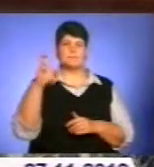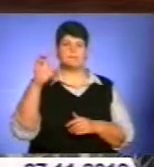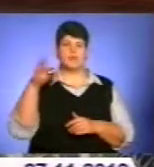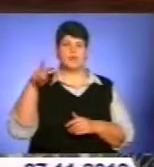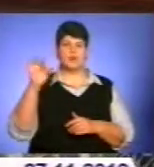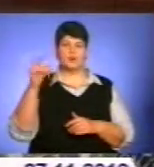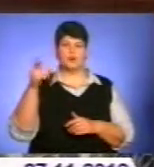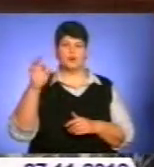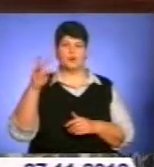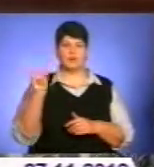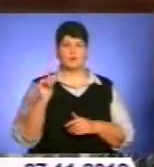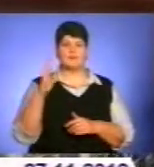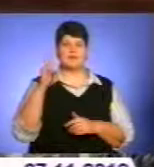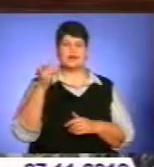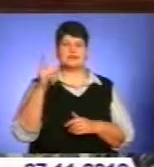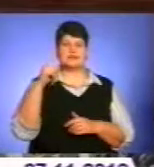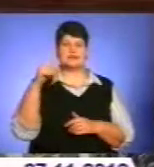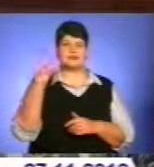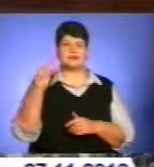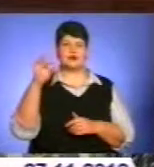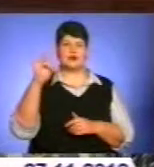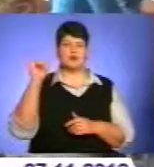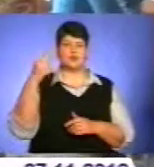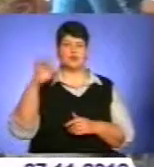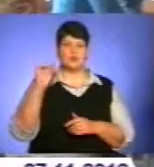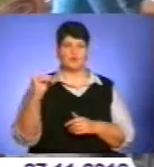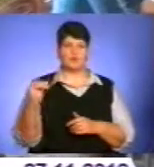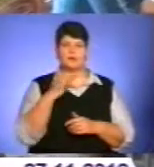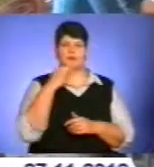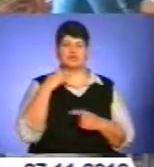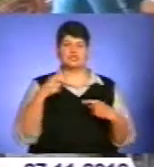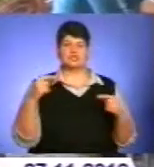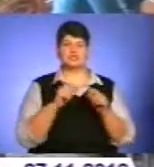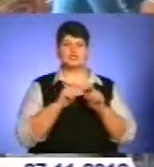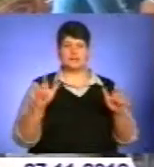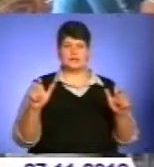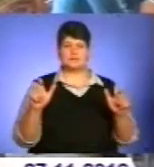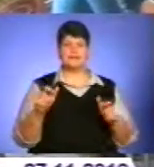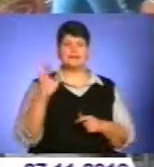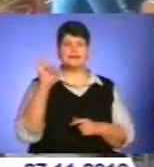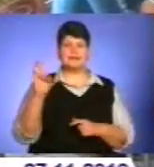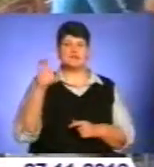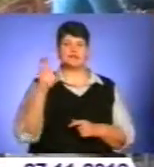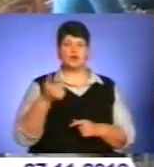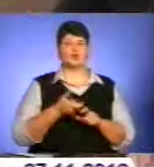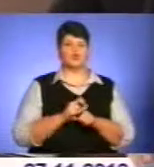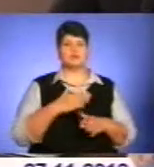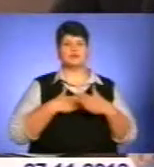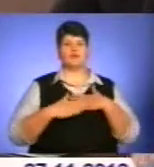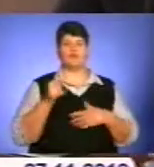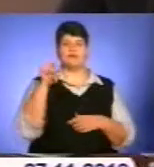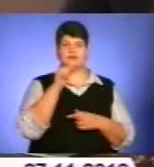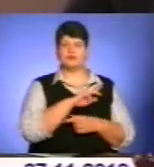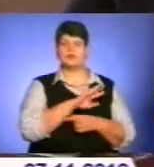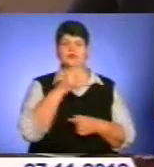-Зарудою і багато інших шкіл. Директор навчального закладу Наталя Семенович дуже задоволена тим, що,